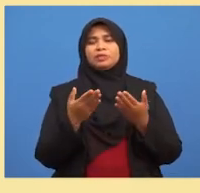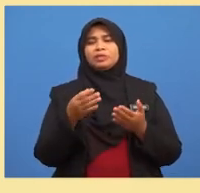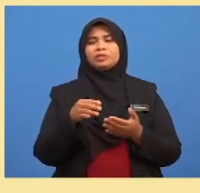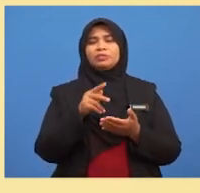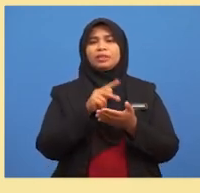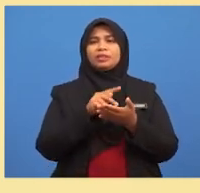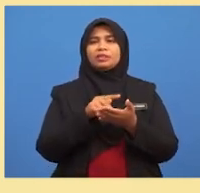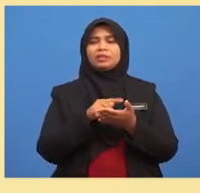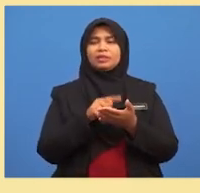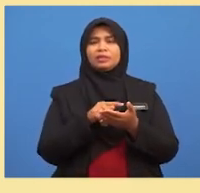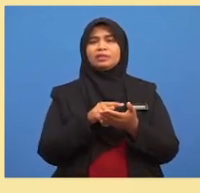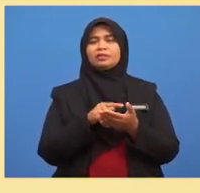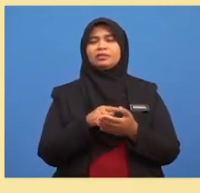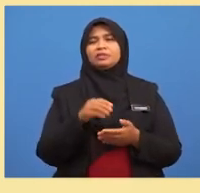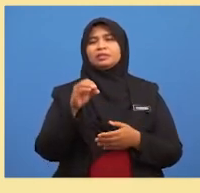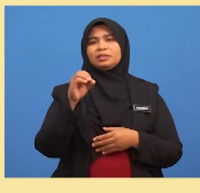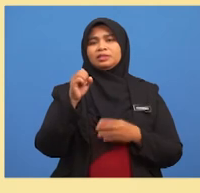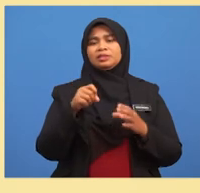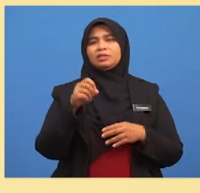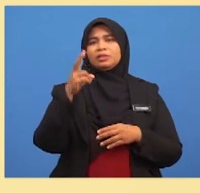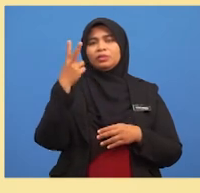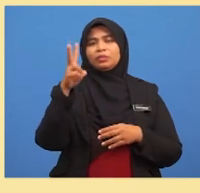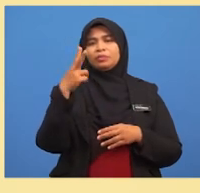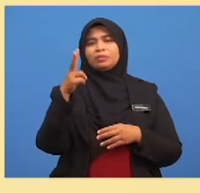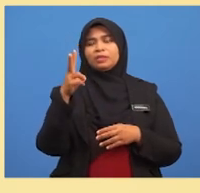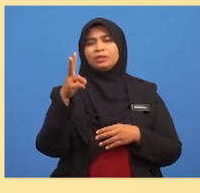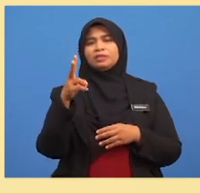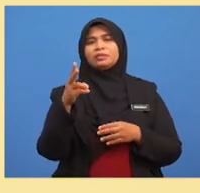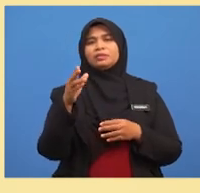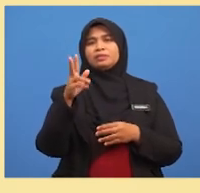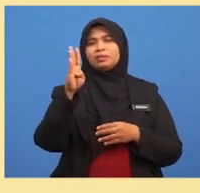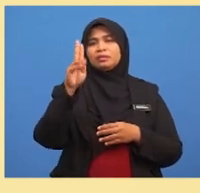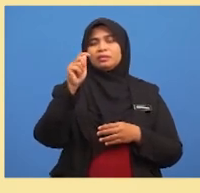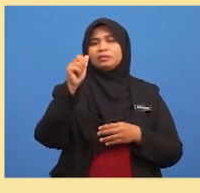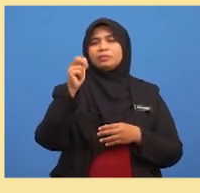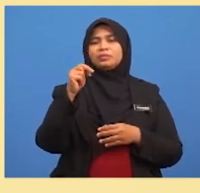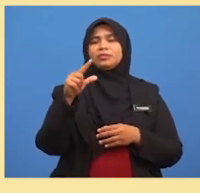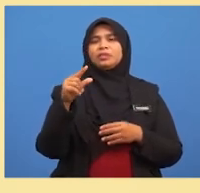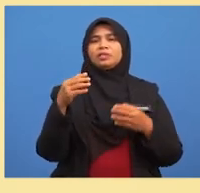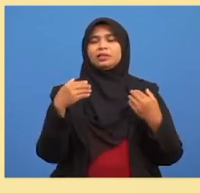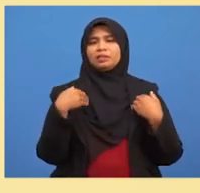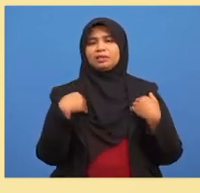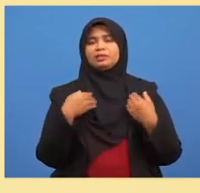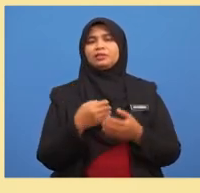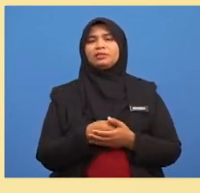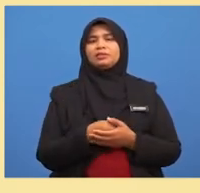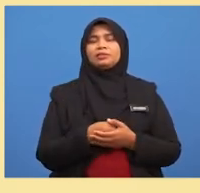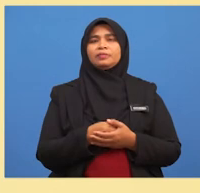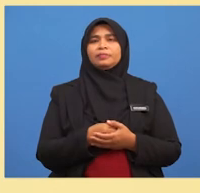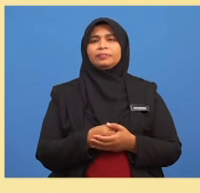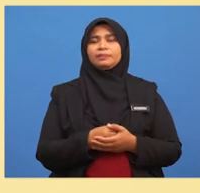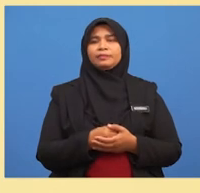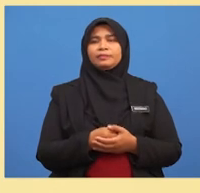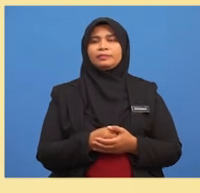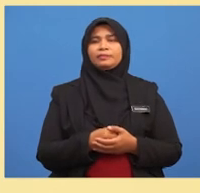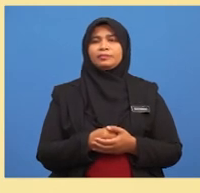secara rawak daripada 12 butang yang terdapat pada papan kekunci telefon bimbit kamu